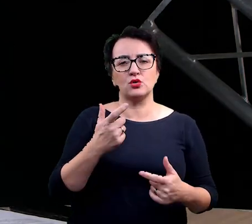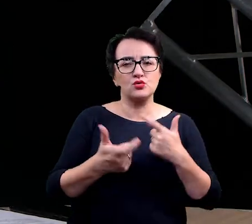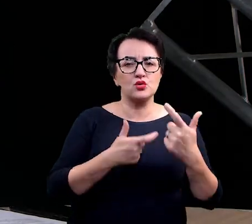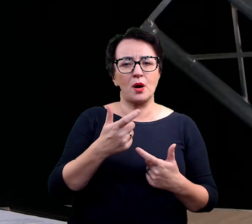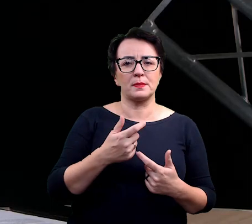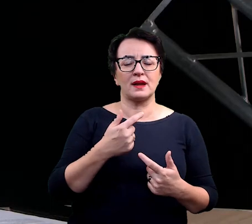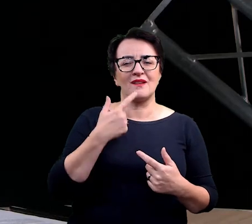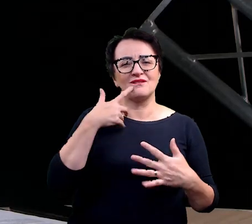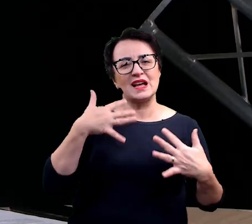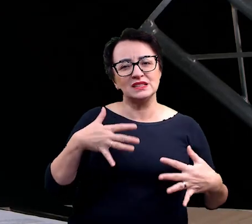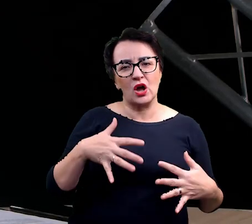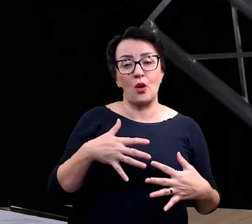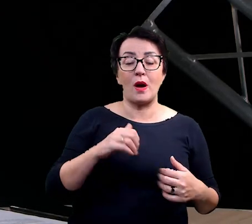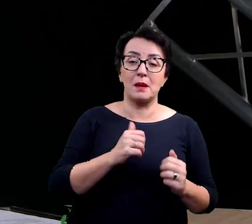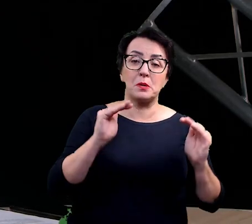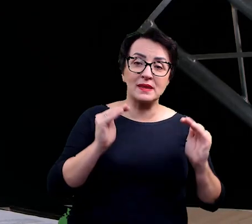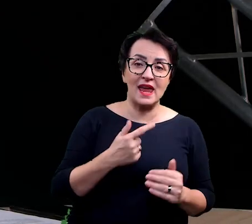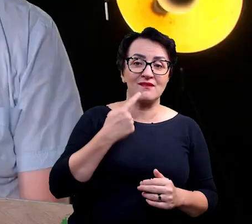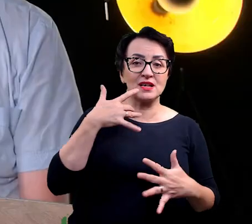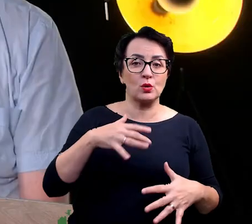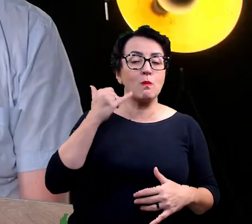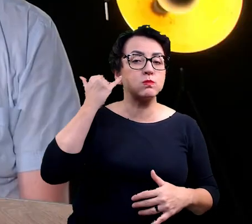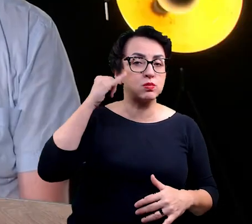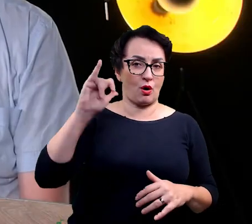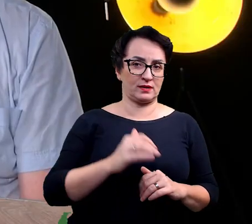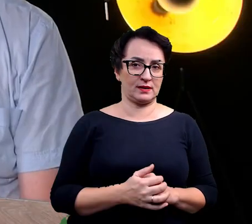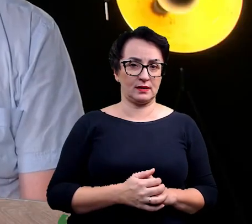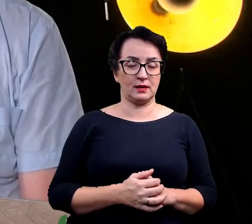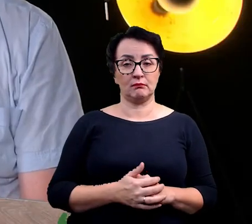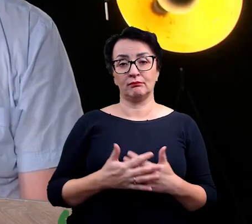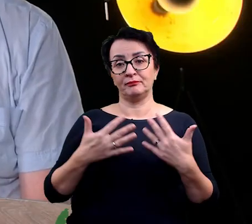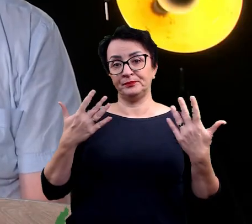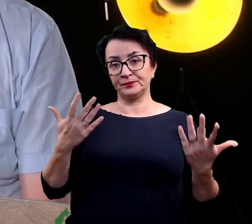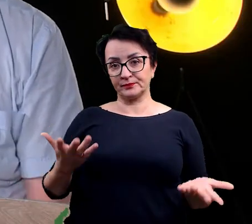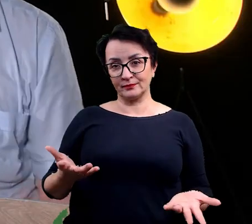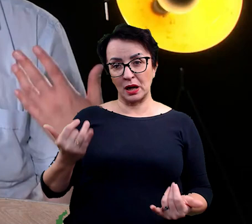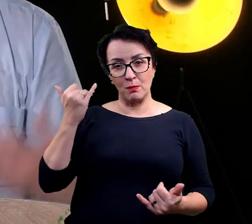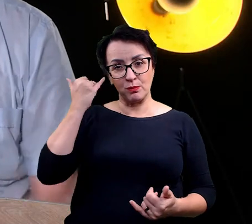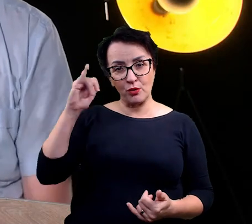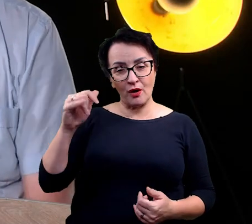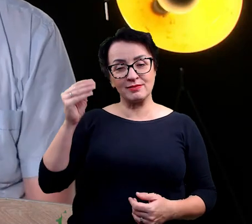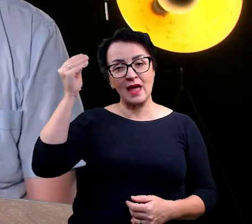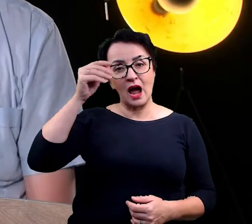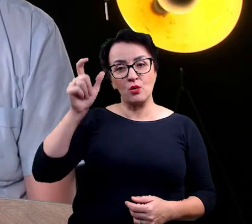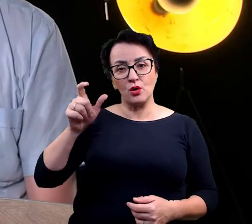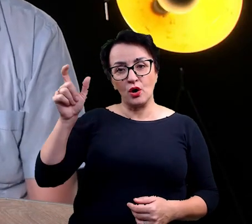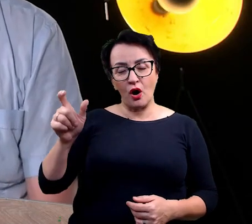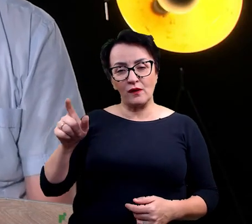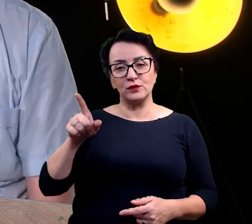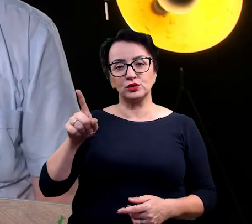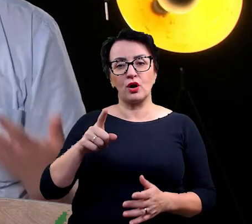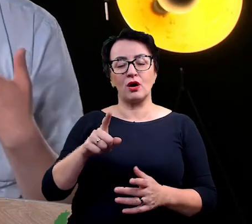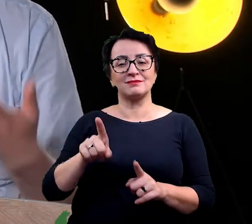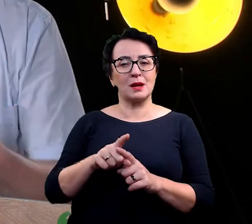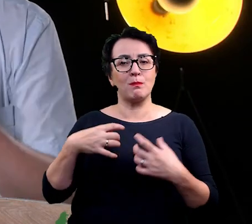mniej zabawny? Czy coś się wydarzyło w tej pracy z takiego interesją? No trudno jest, bo błędy naukowców to są najczęściej, a już szczególnie botaników, są bardzo